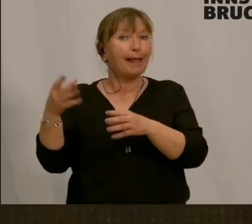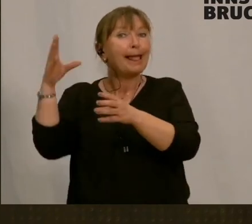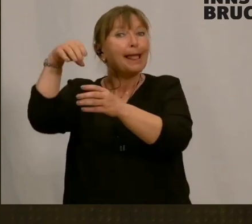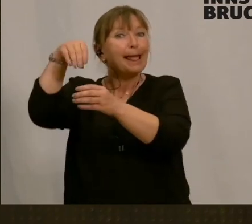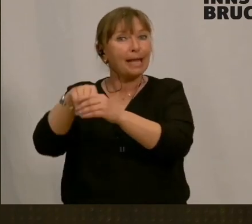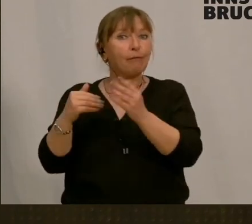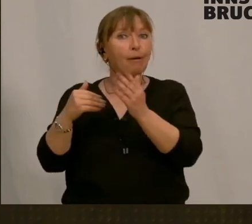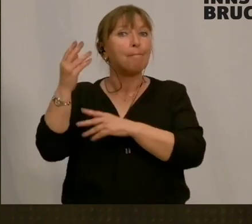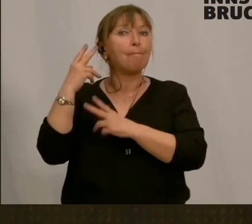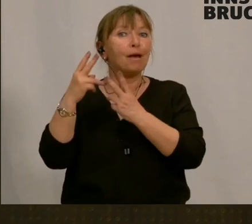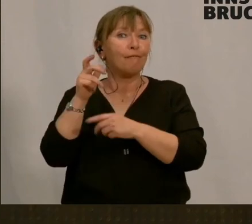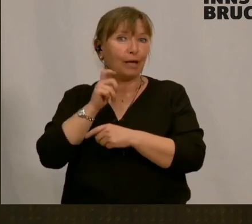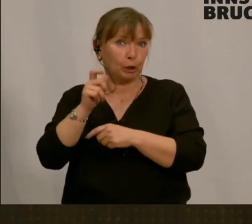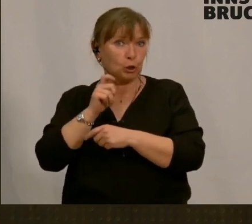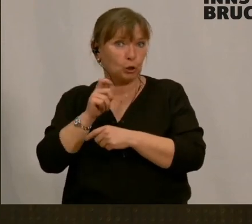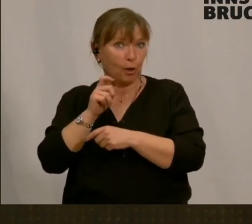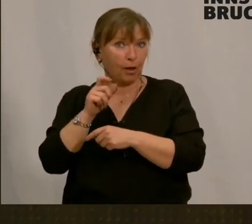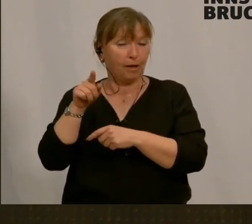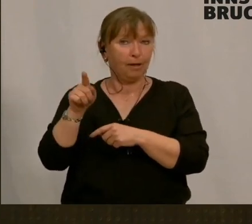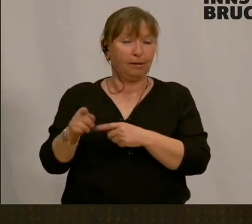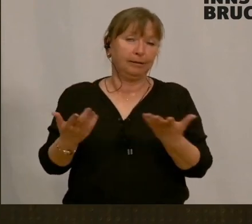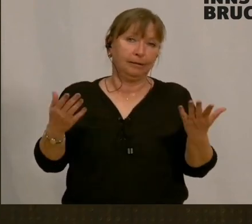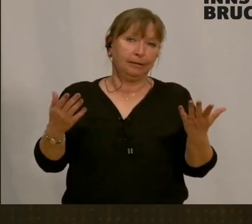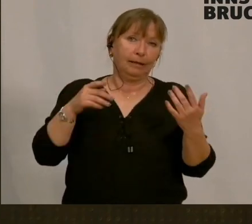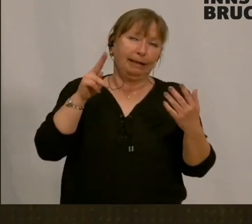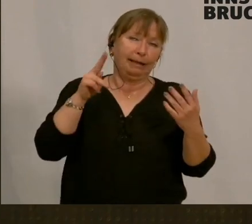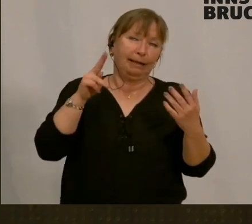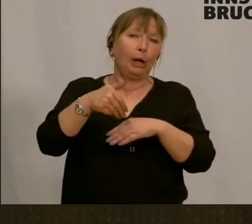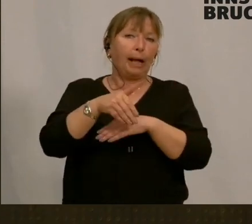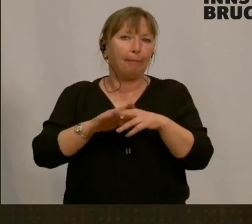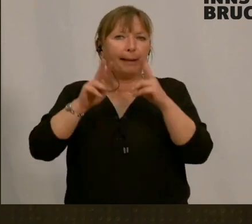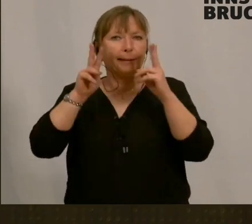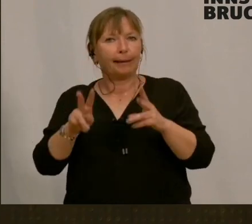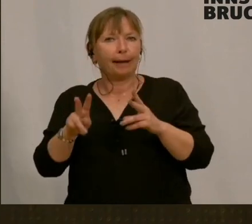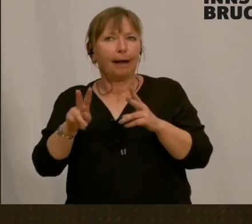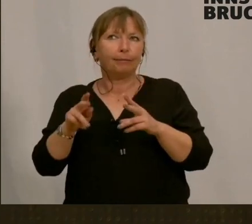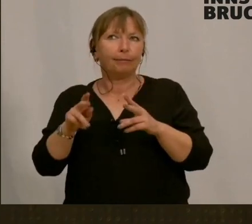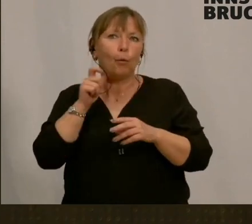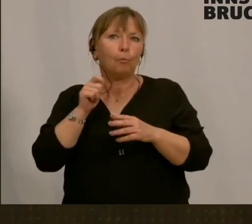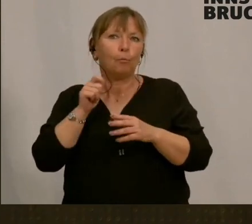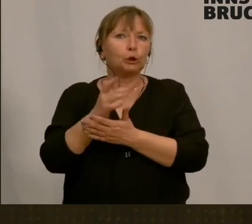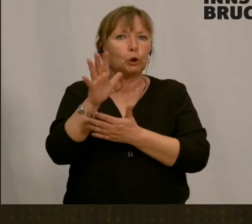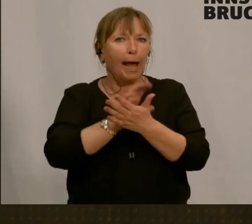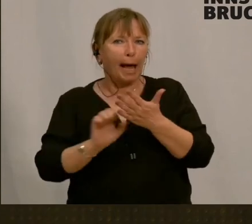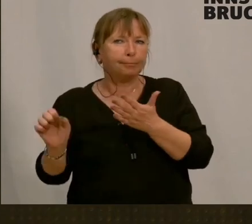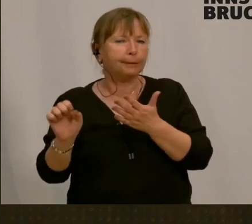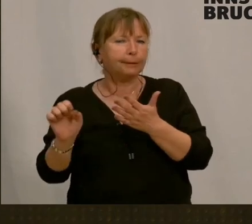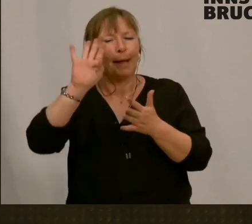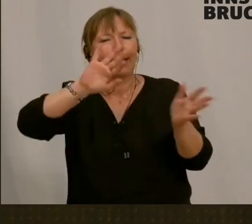Mehrwertsteuer, weil wir wissen, dass die Kommune ja nicht vorsteuerabzugsfähig ist. Außer man hat das wieder vielleicht ungeleitet auf andere Gesellschaft. Das wieder etwas anderes gewesen. Auf jeden